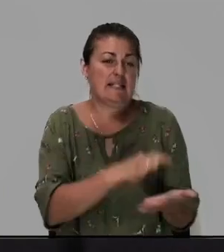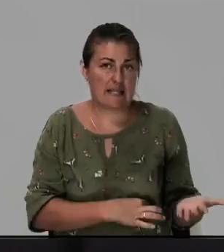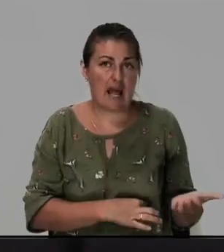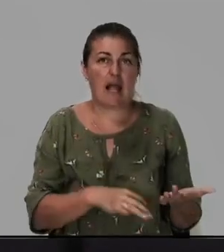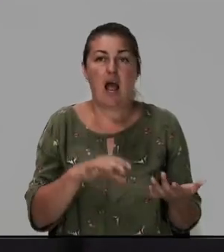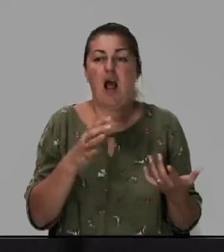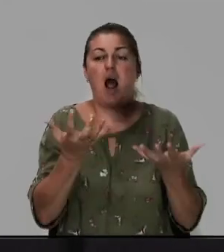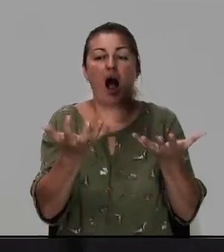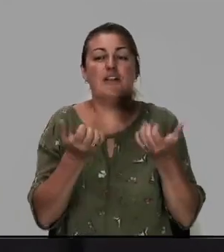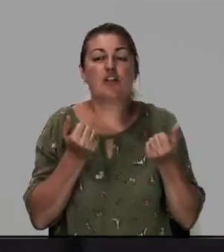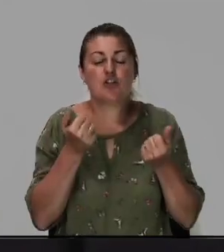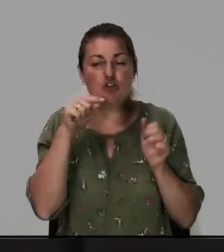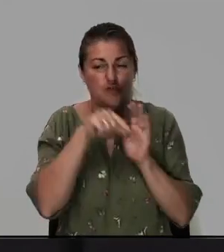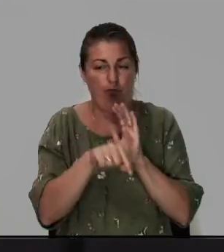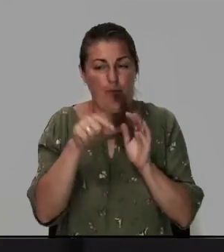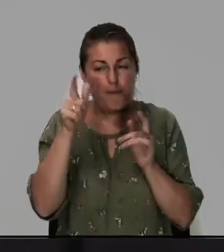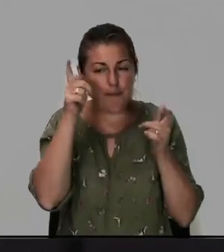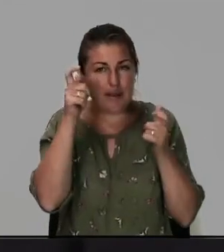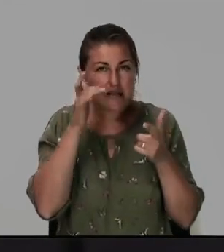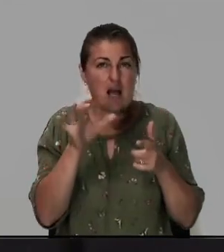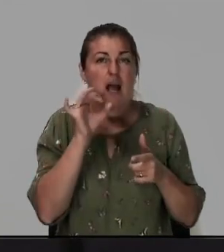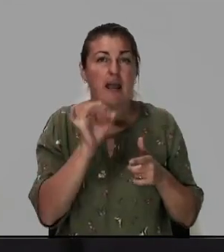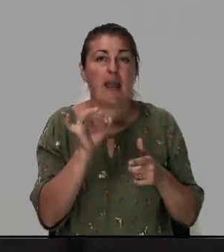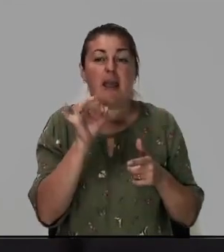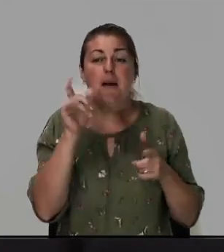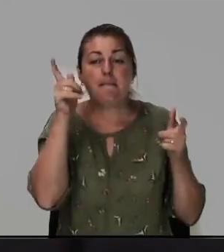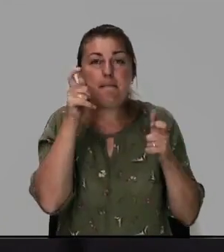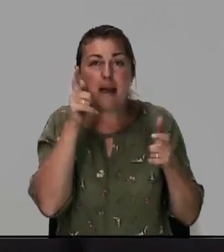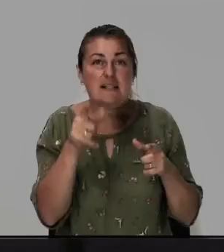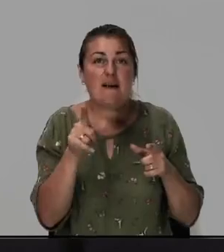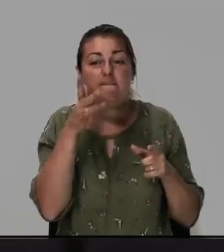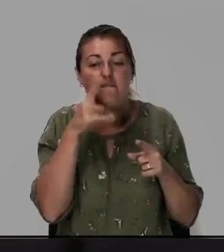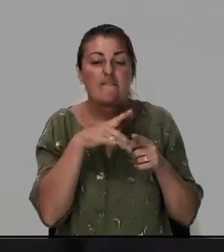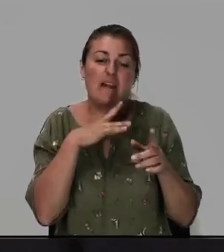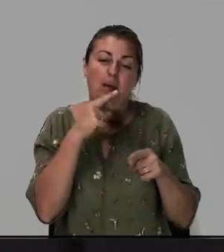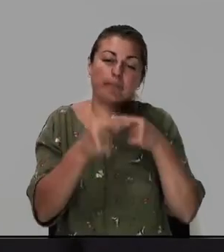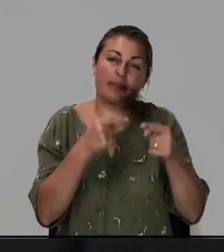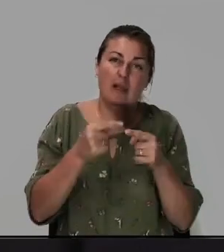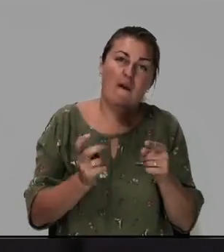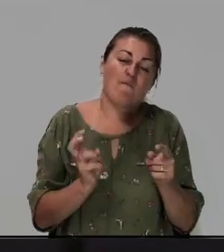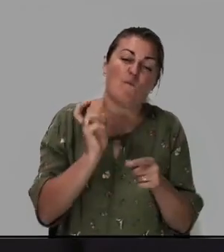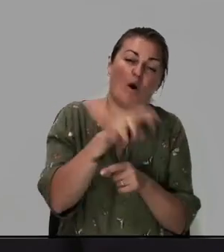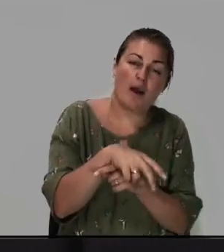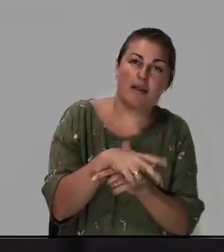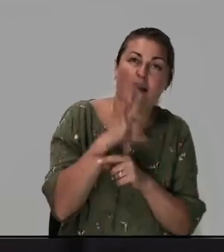одержимого бесом и вот бесы время от времени входили в него